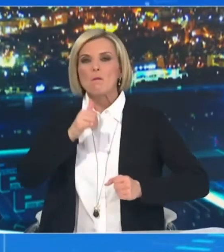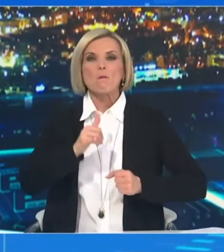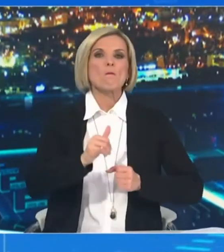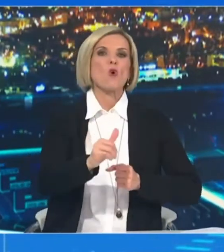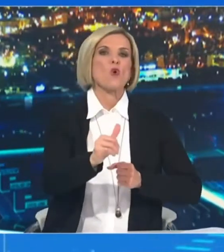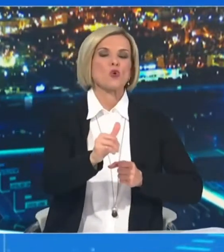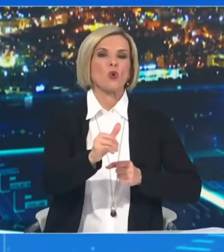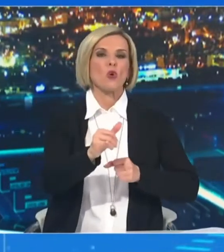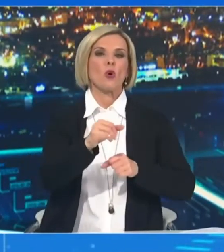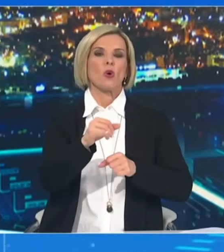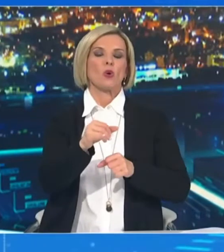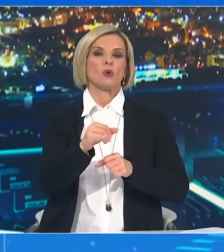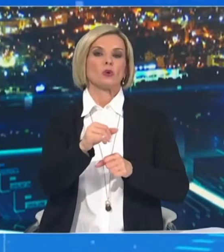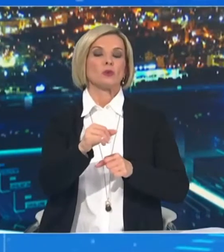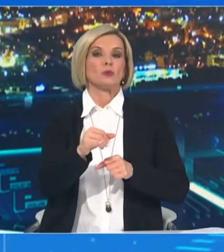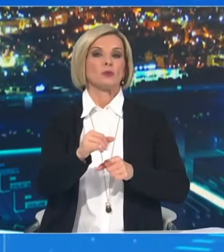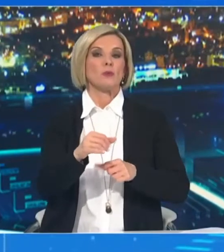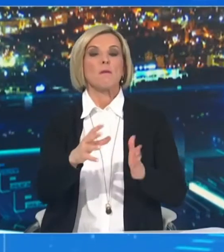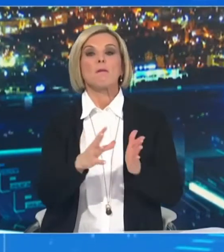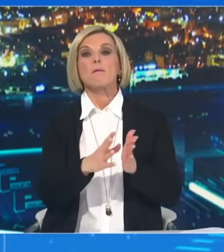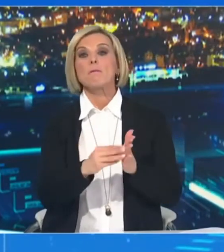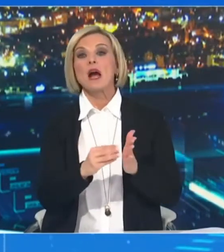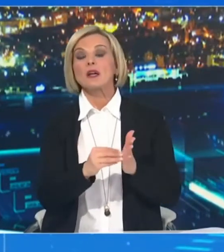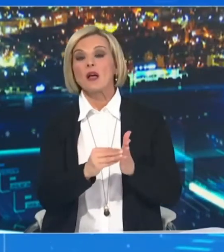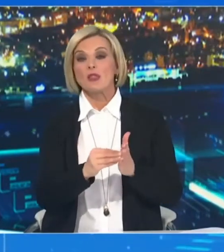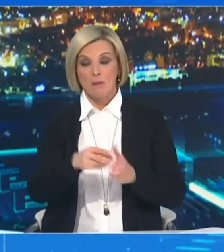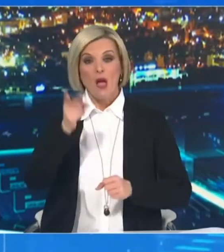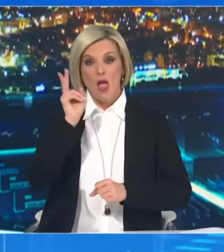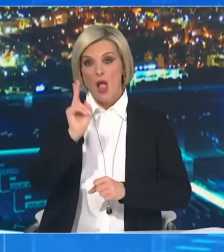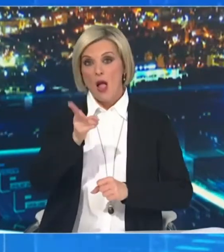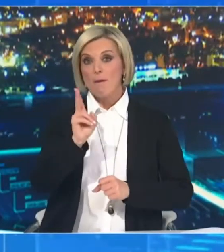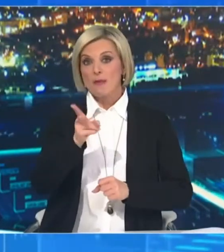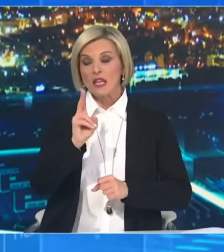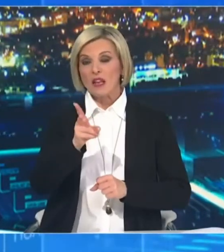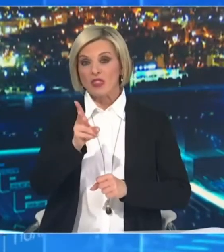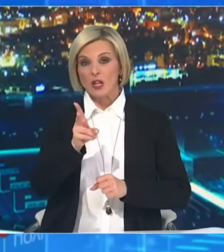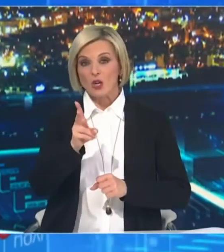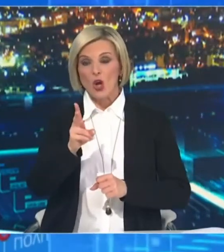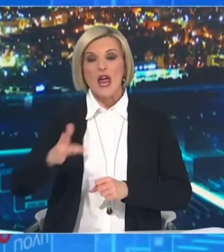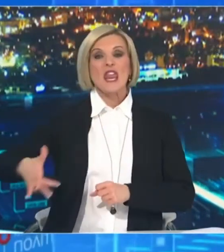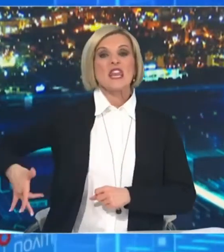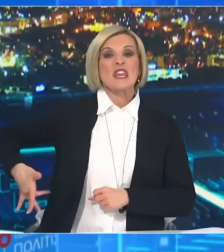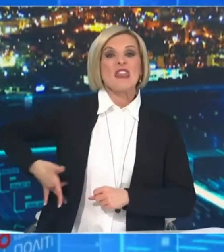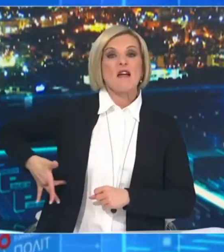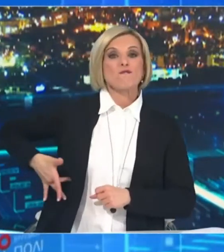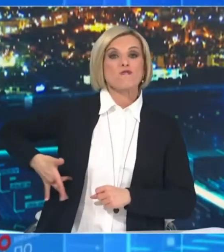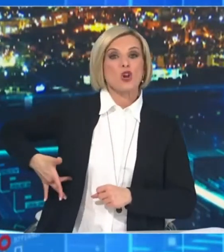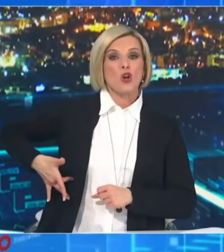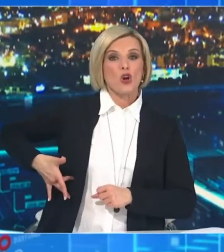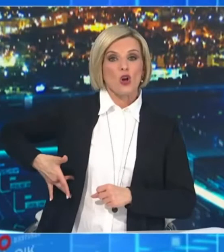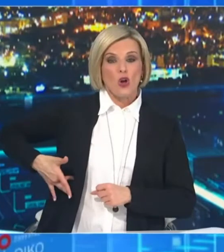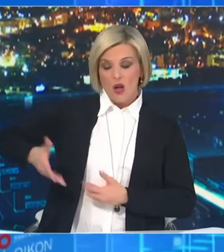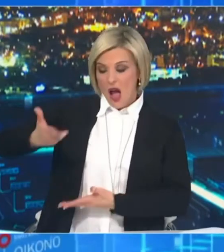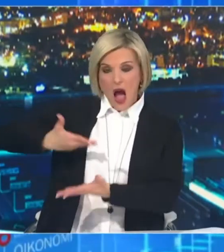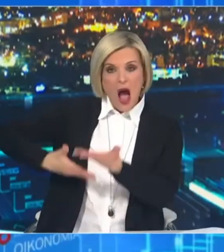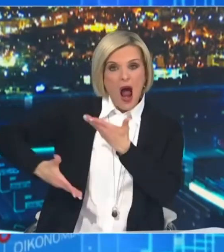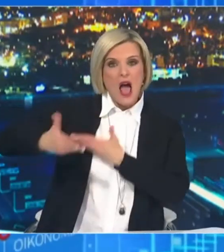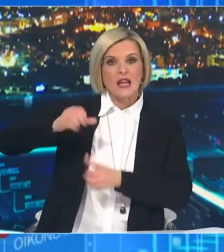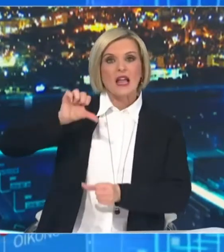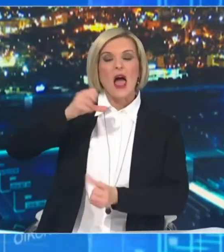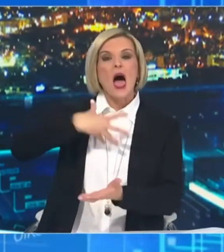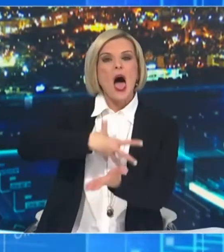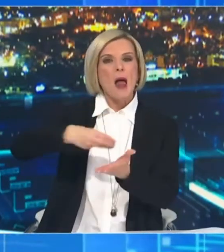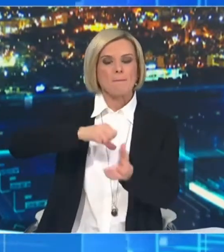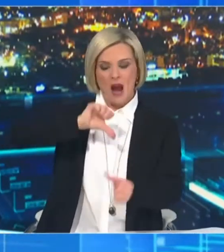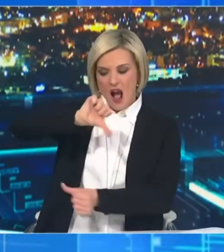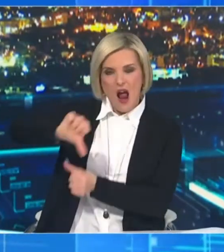στην κατηγορία με το λίον αυξημένο κίνδυνο η χρόνια νευρική νόσος σχεδόν νευρική νόσος αλλά στην πρώτη